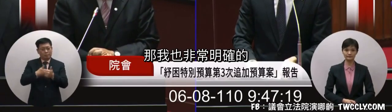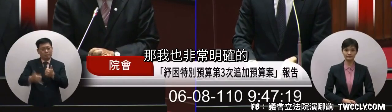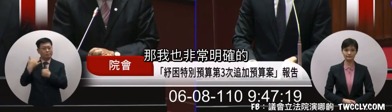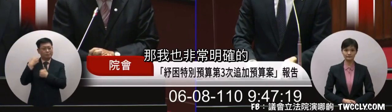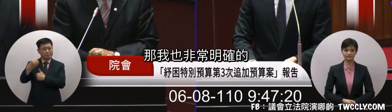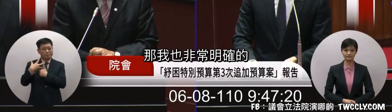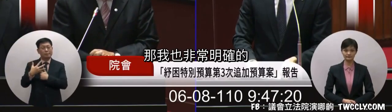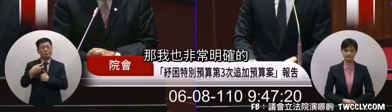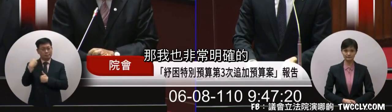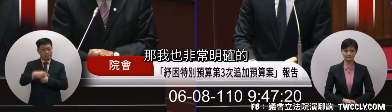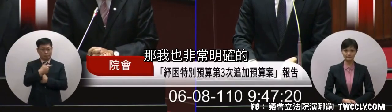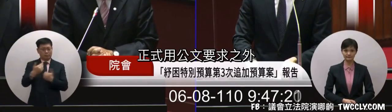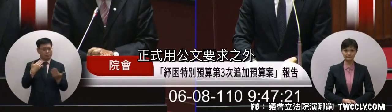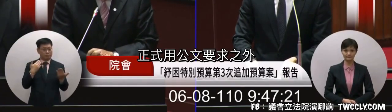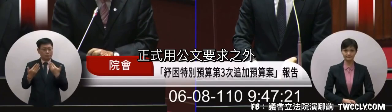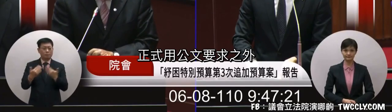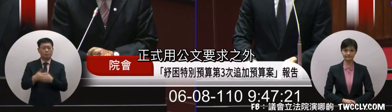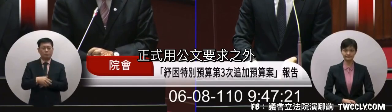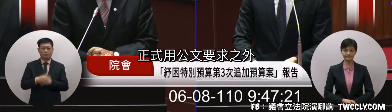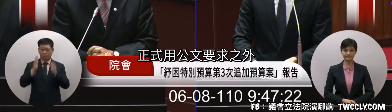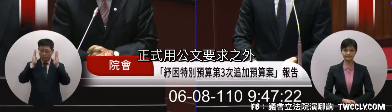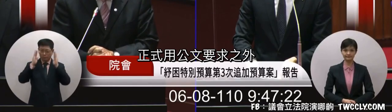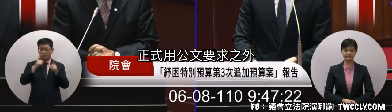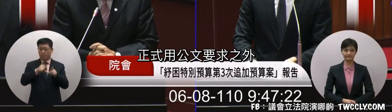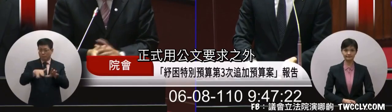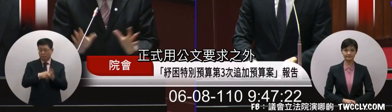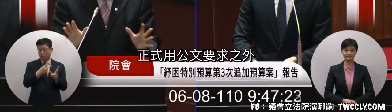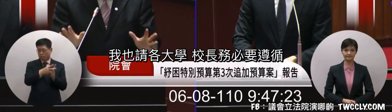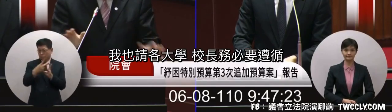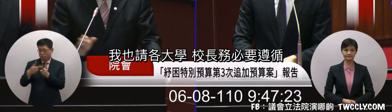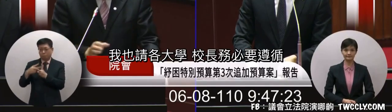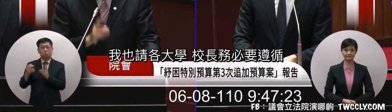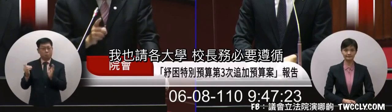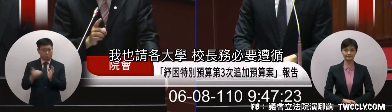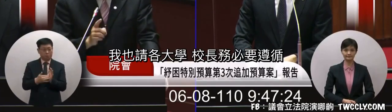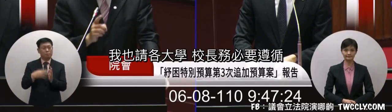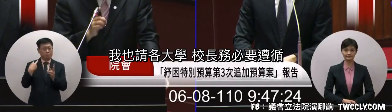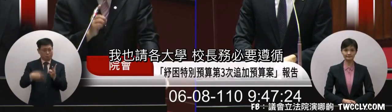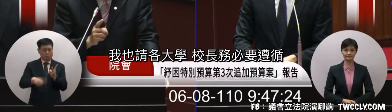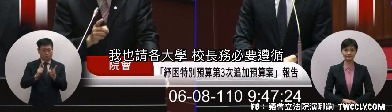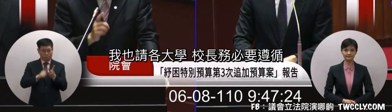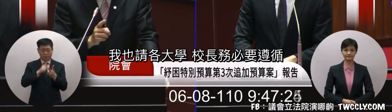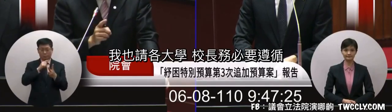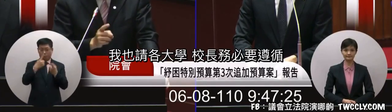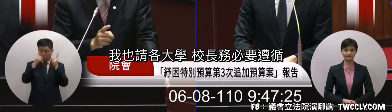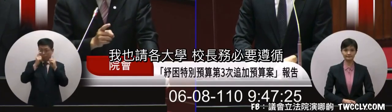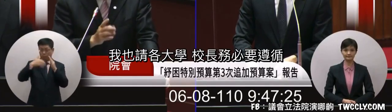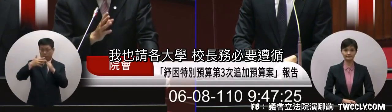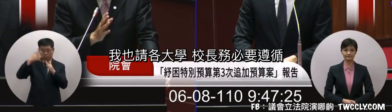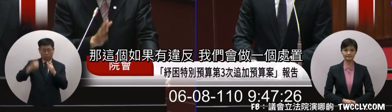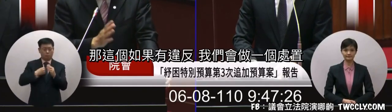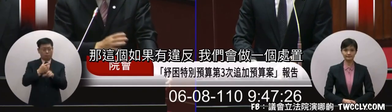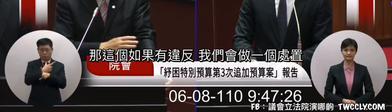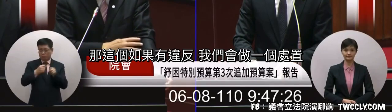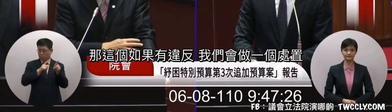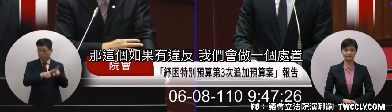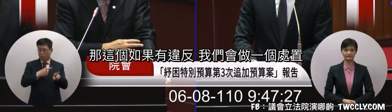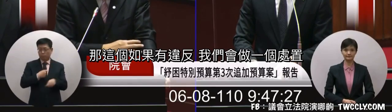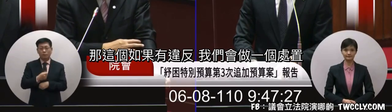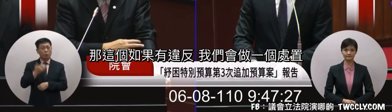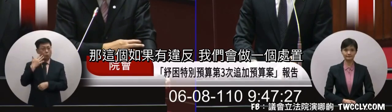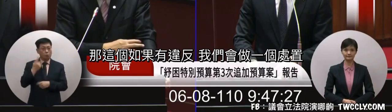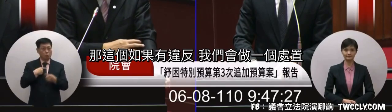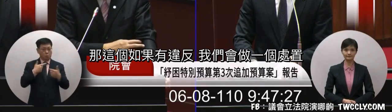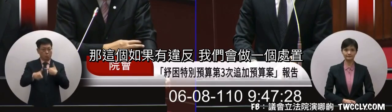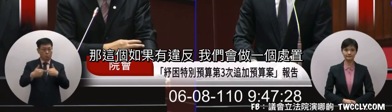提醒我也非常明確的正式用公文要求之外我也請各大學校長務必要遵循那這個如果